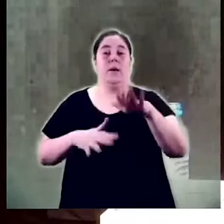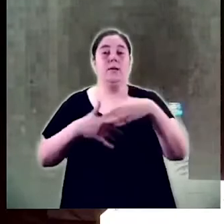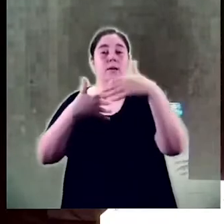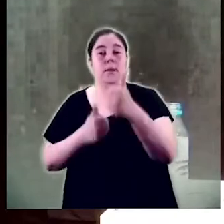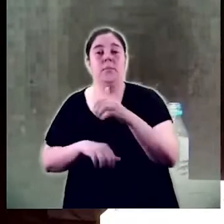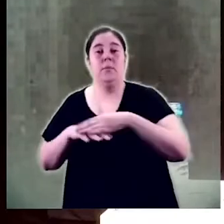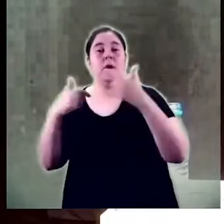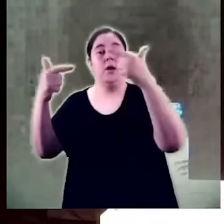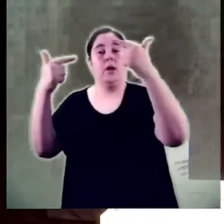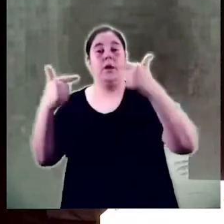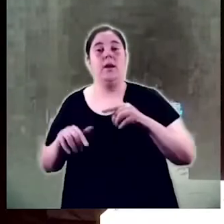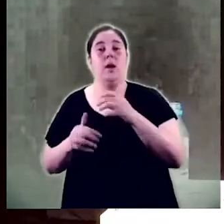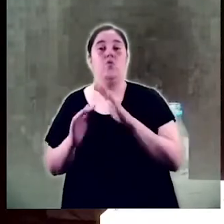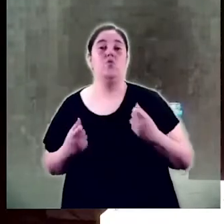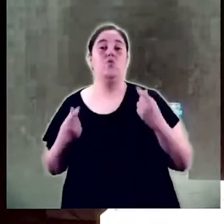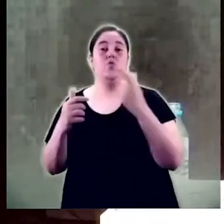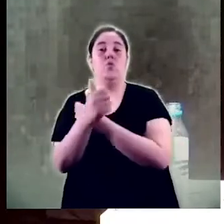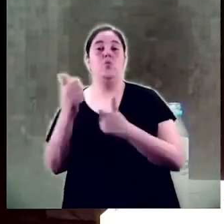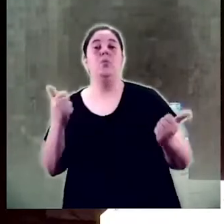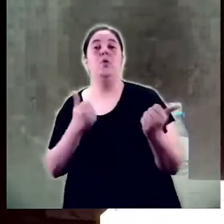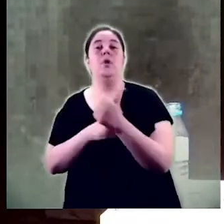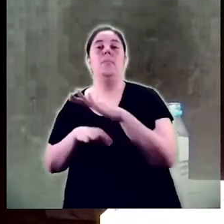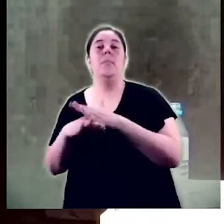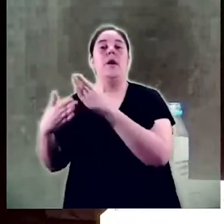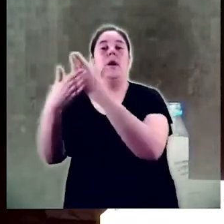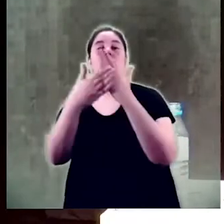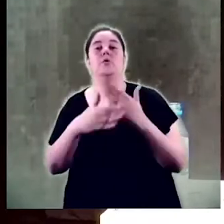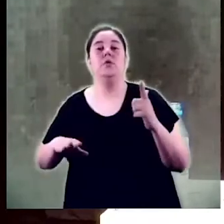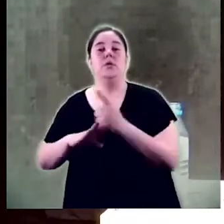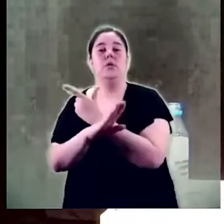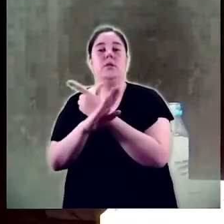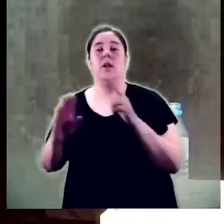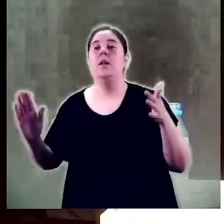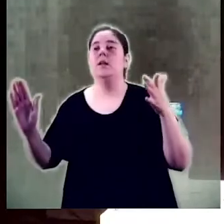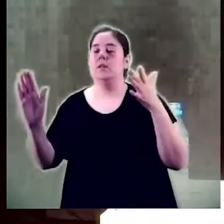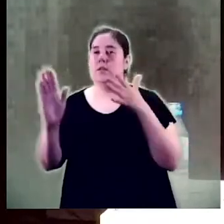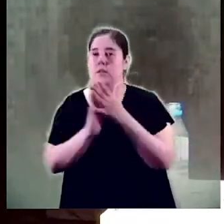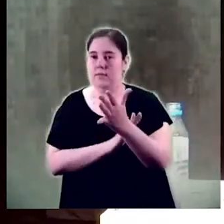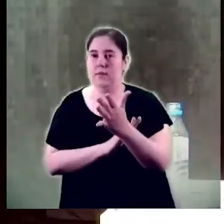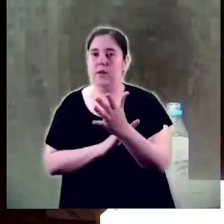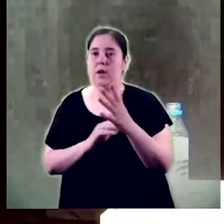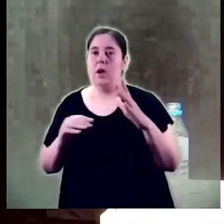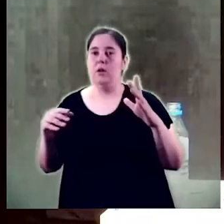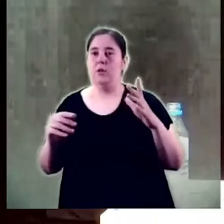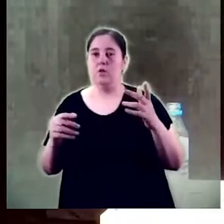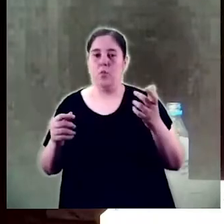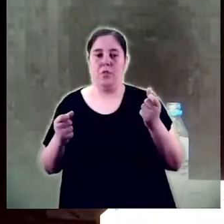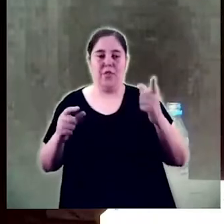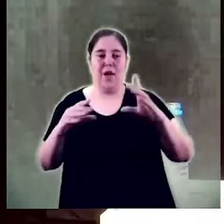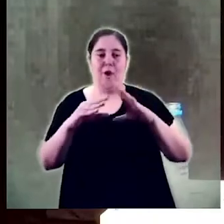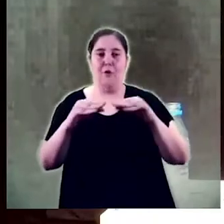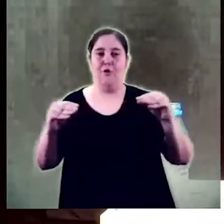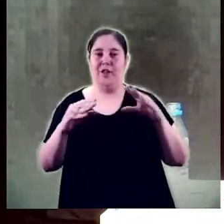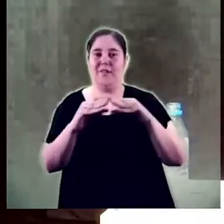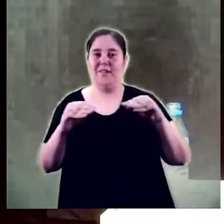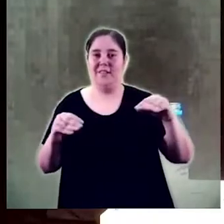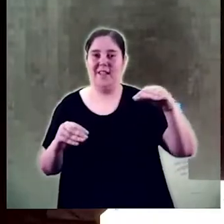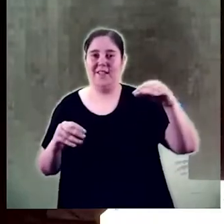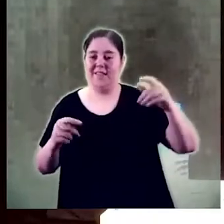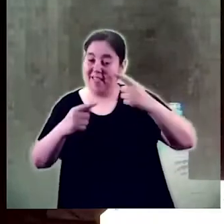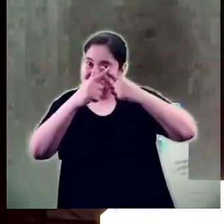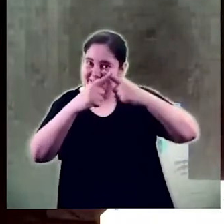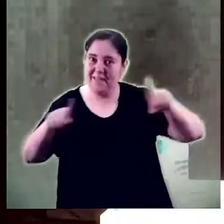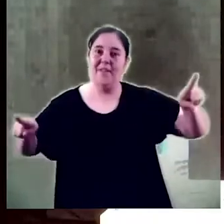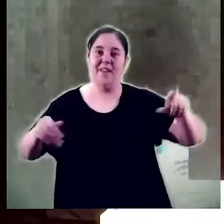Universitat Autònoma de Barcelona de posar en marxa un grau pioner en estudis de gènere implica trencar una llança a favor d'una universitat diferent